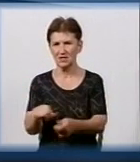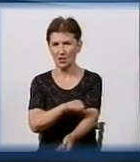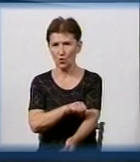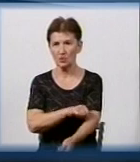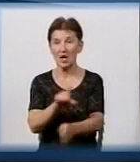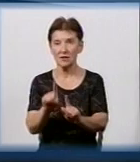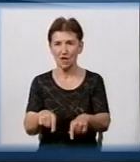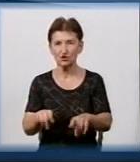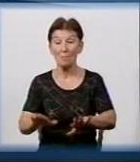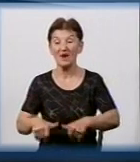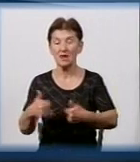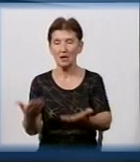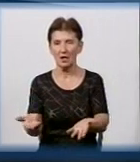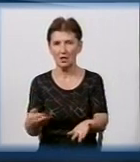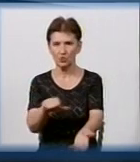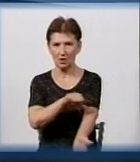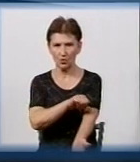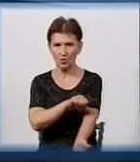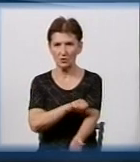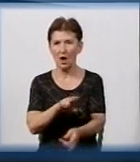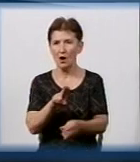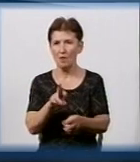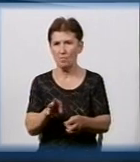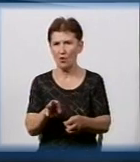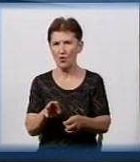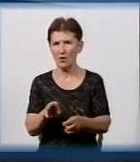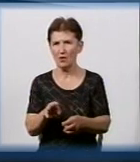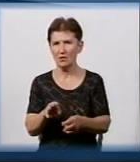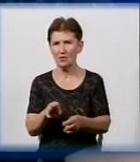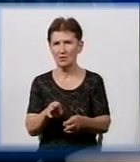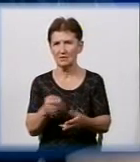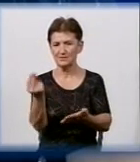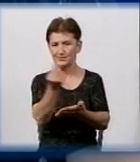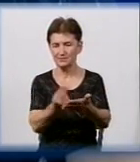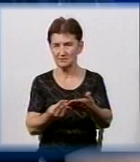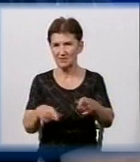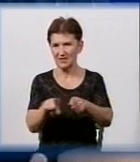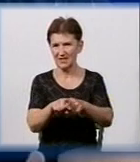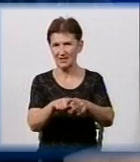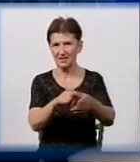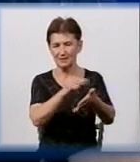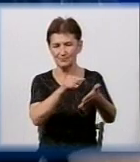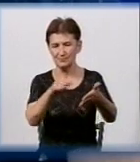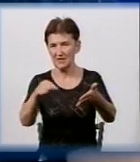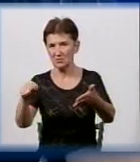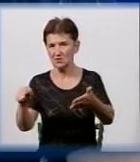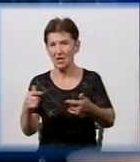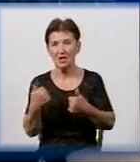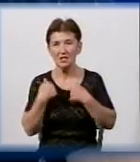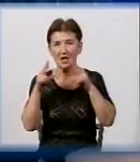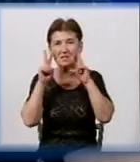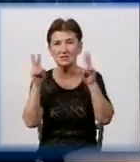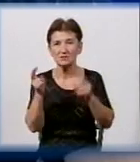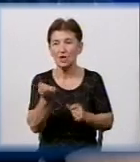по нанесенню цих надписів, сайтов. Я не знаю, скільки там